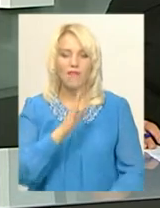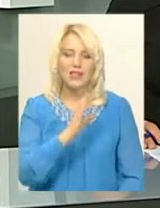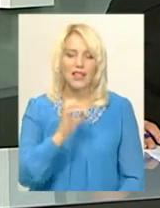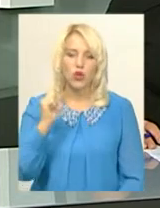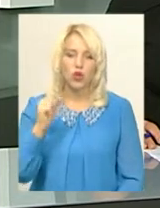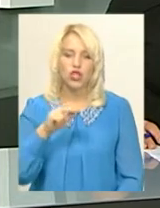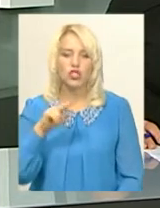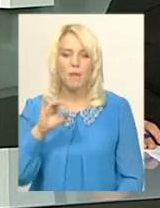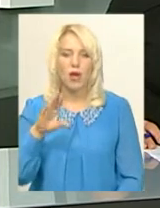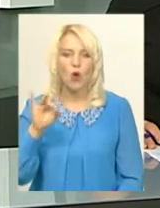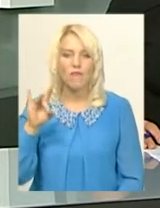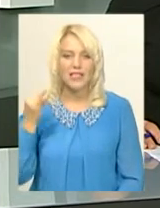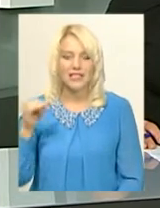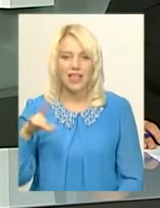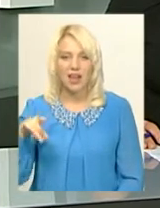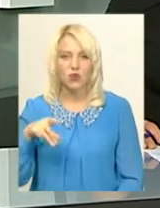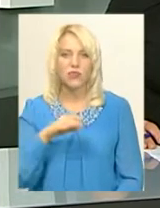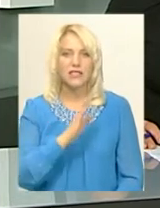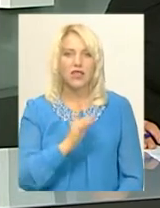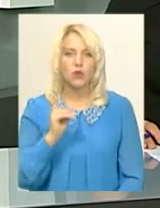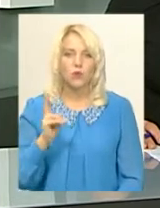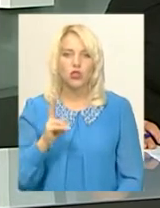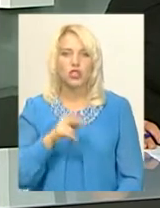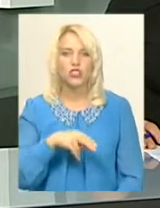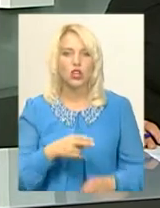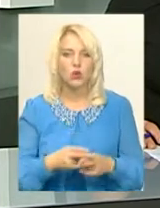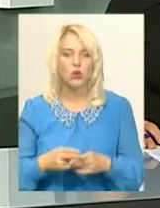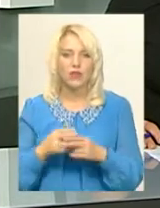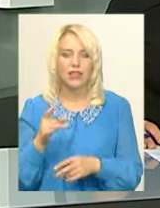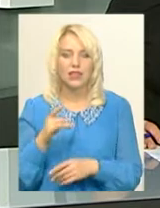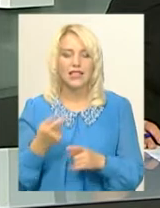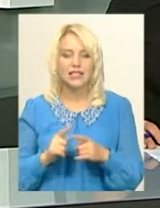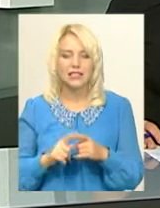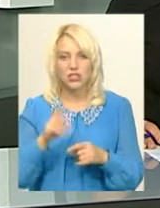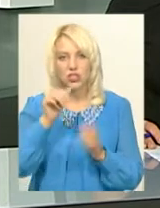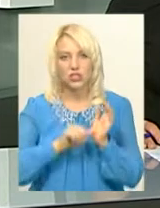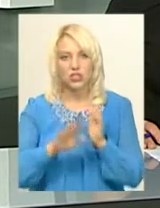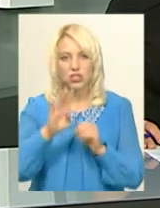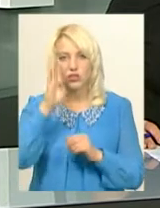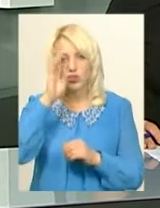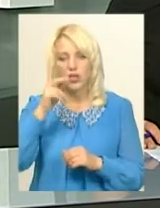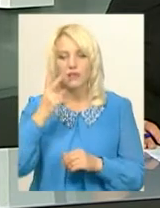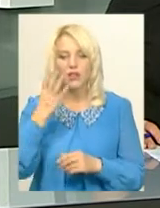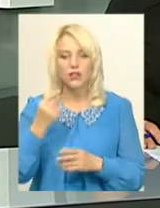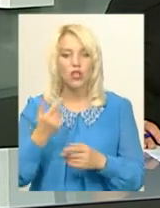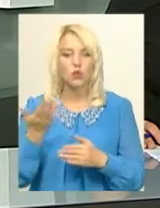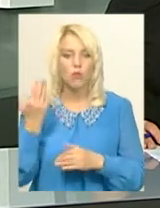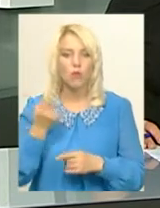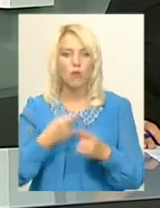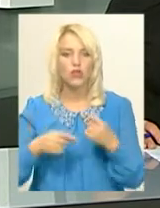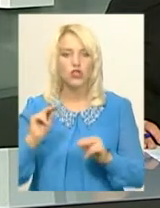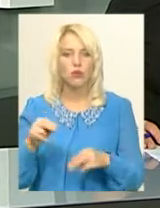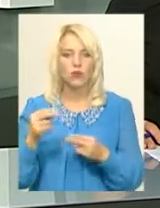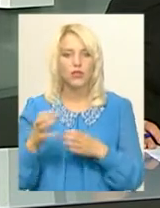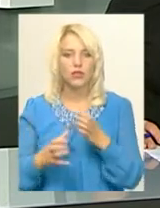та Володимир Копичинський з Дунаєвецького. Цей 69-річний гирьовик два дні тому повернувся з чемпіонату світу. Але перед